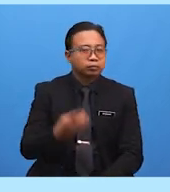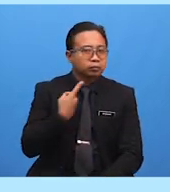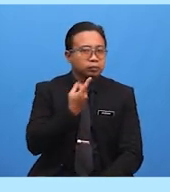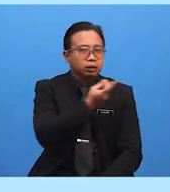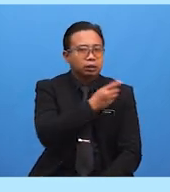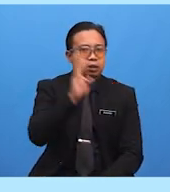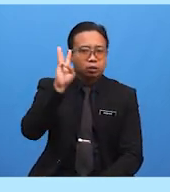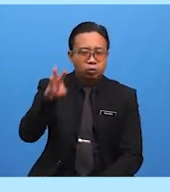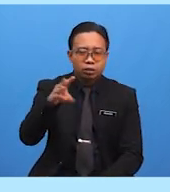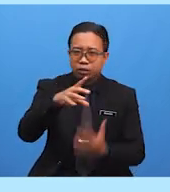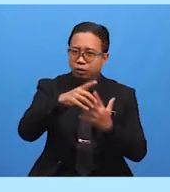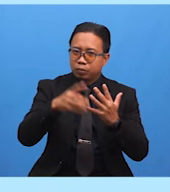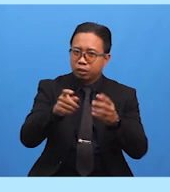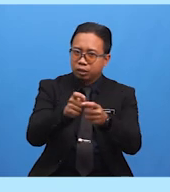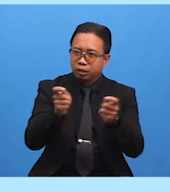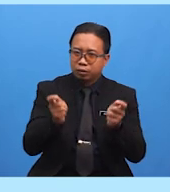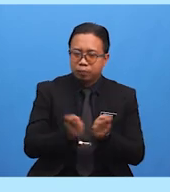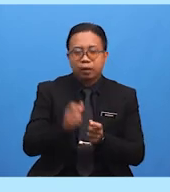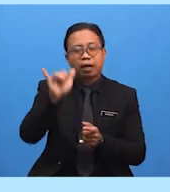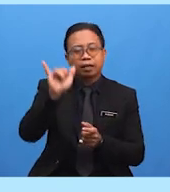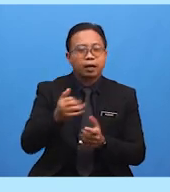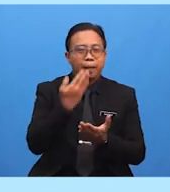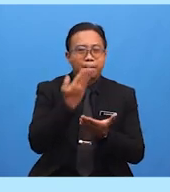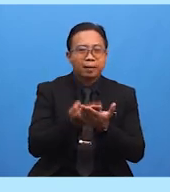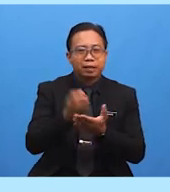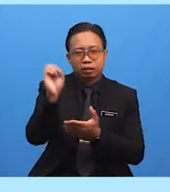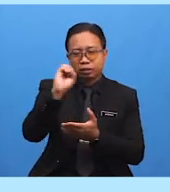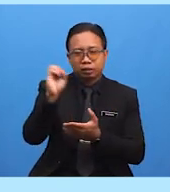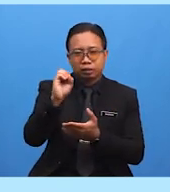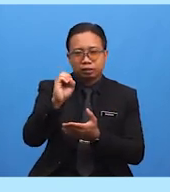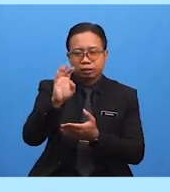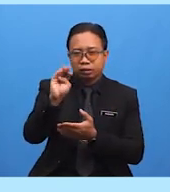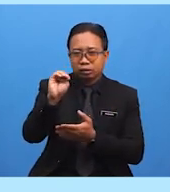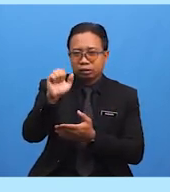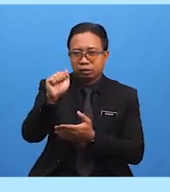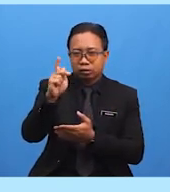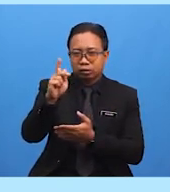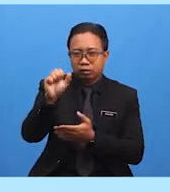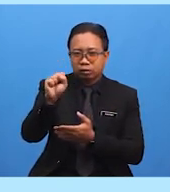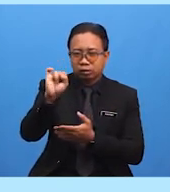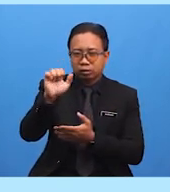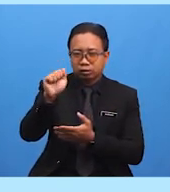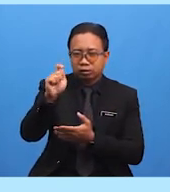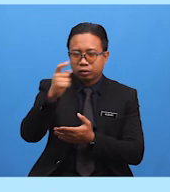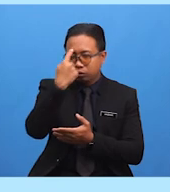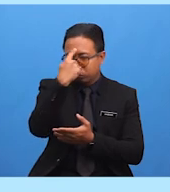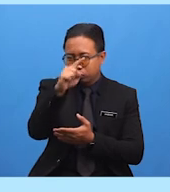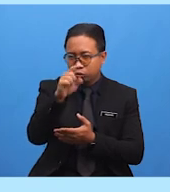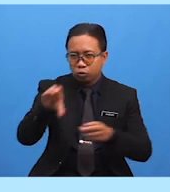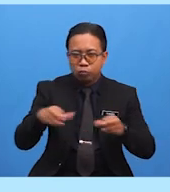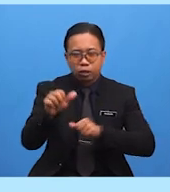tempat yang baik Dan tiada unsur maksiat Untuk melakukan